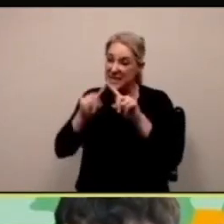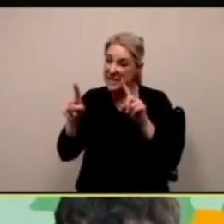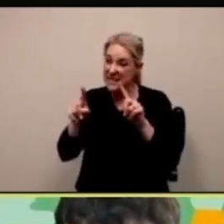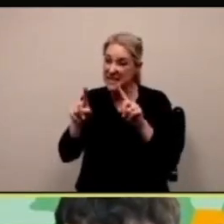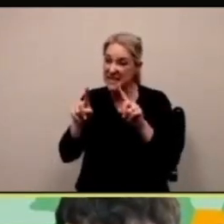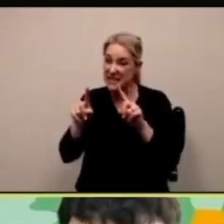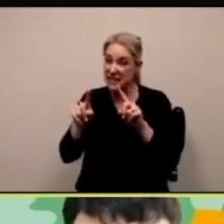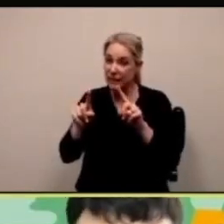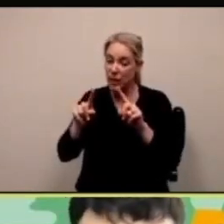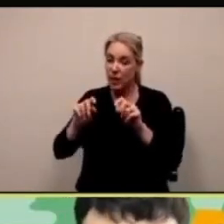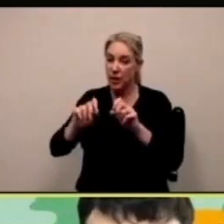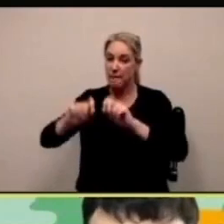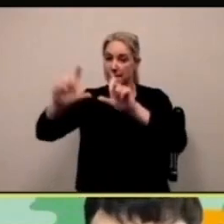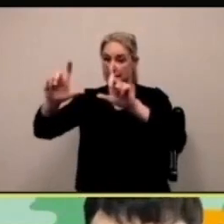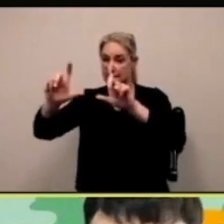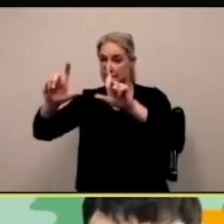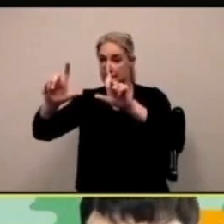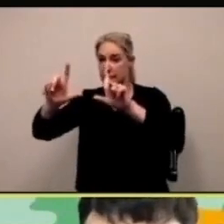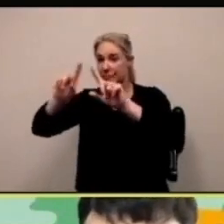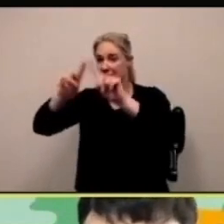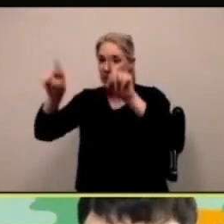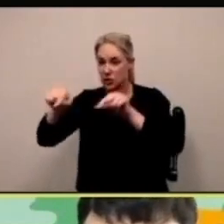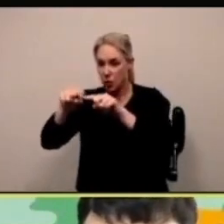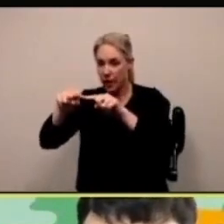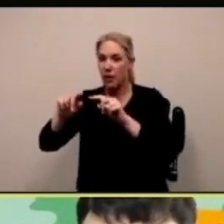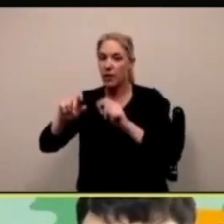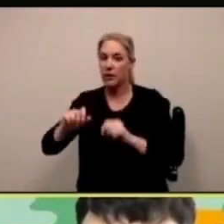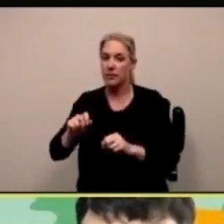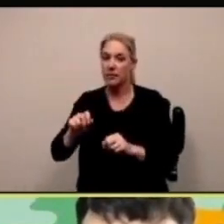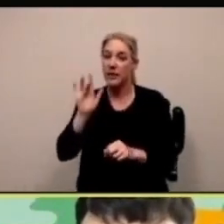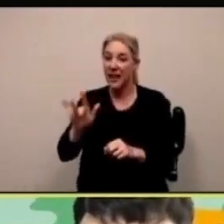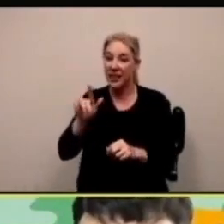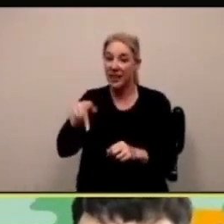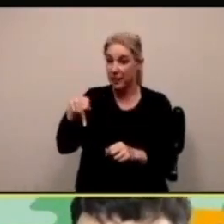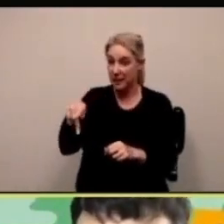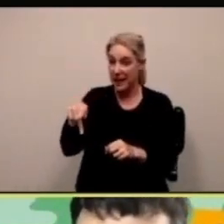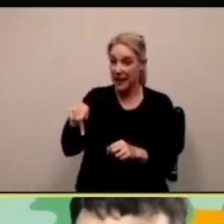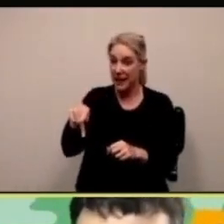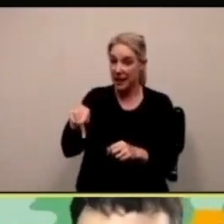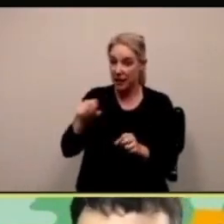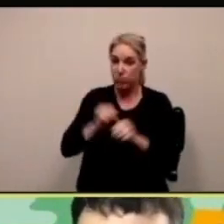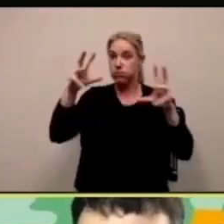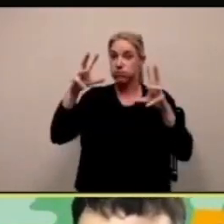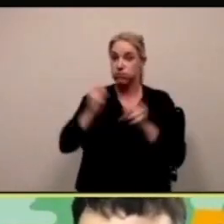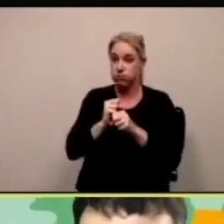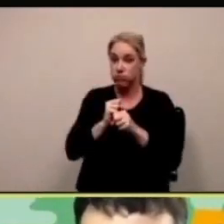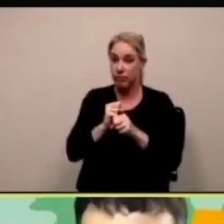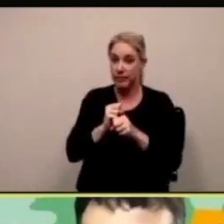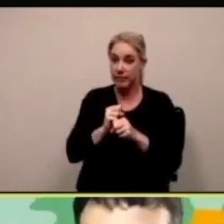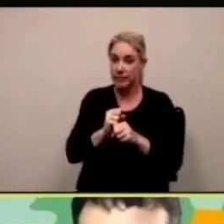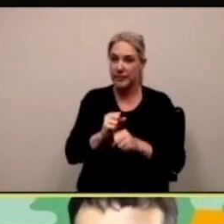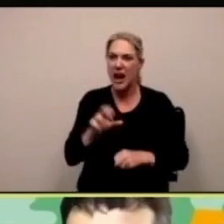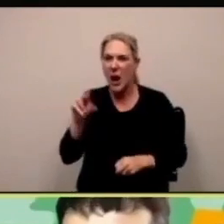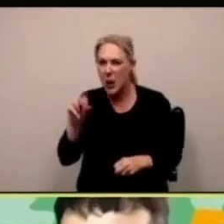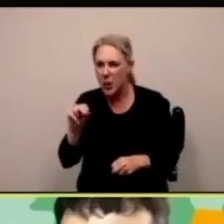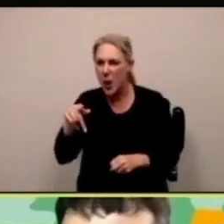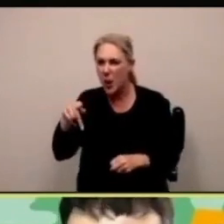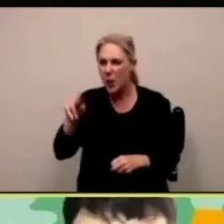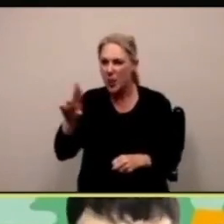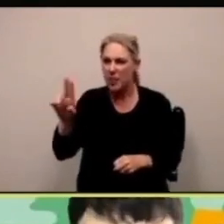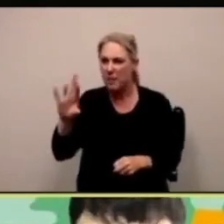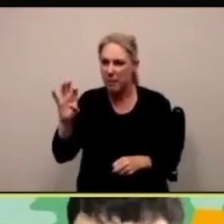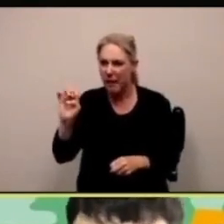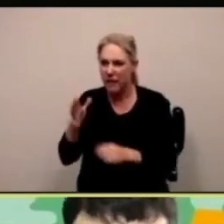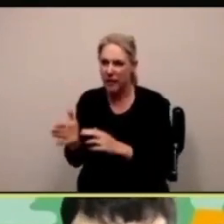frizione però se premiamo qui la tastiera per poter avere altre forme blocchi di diverse forme e